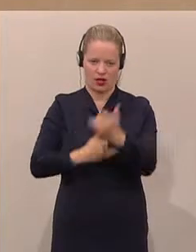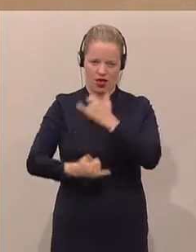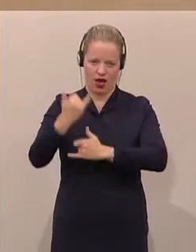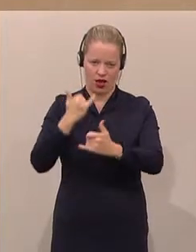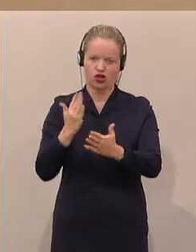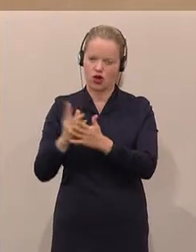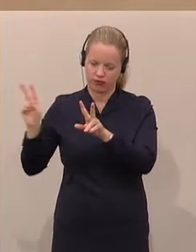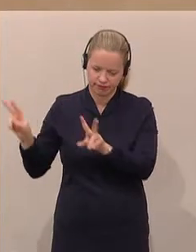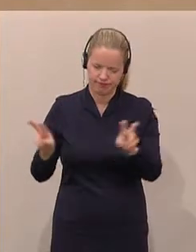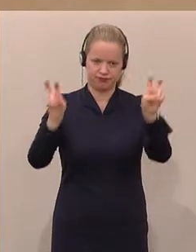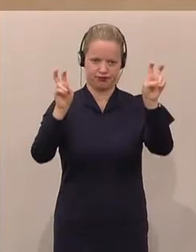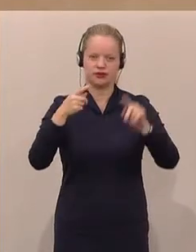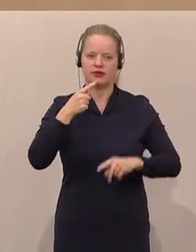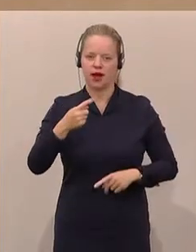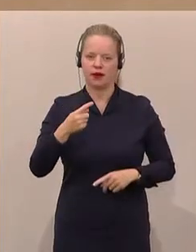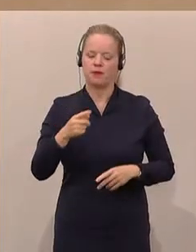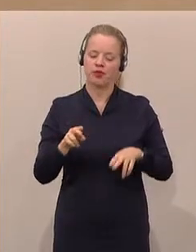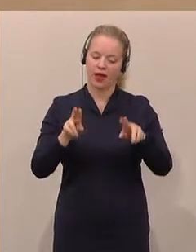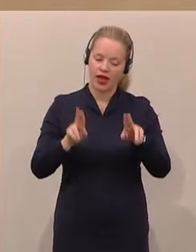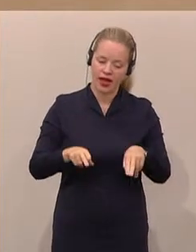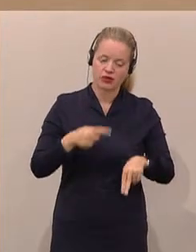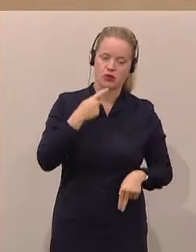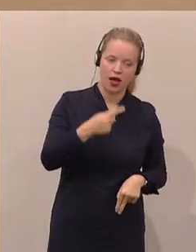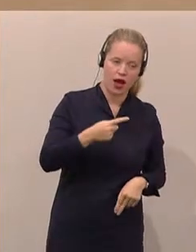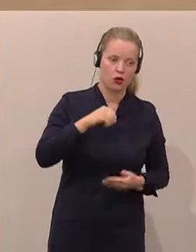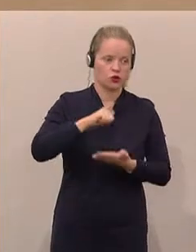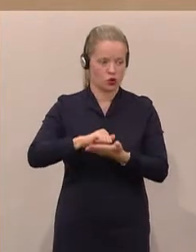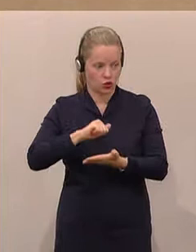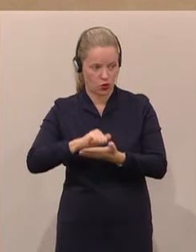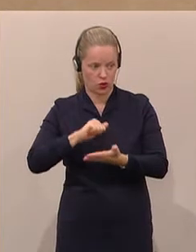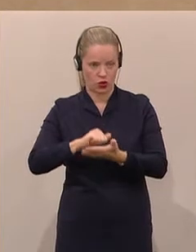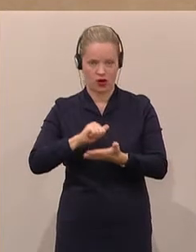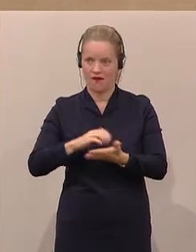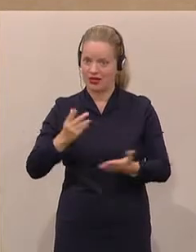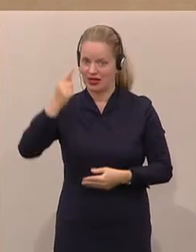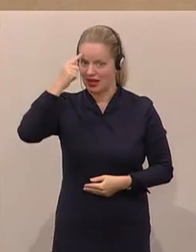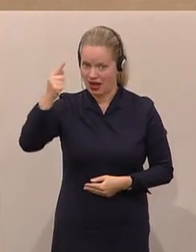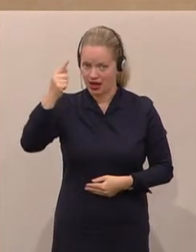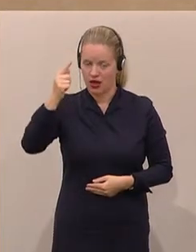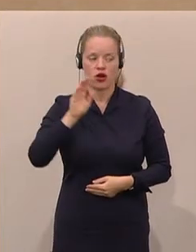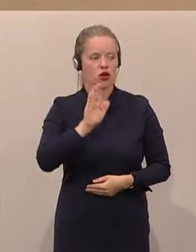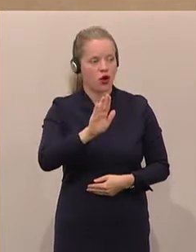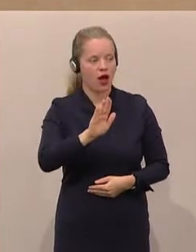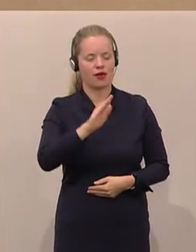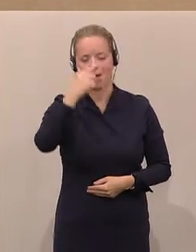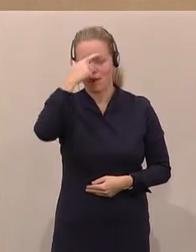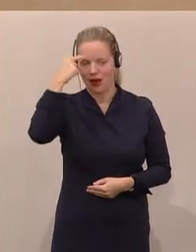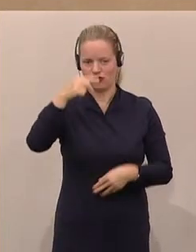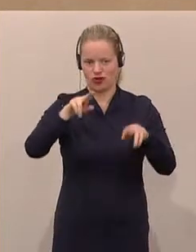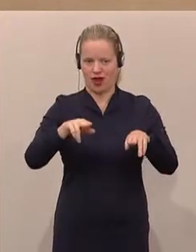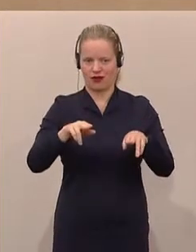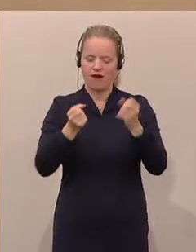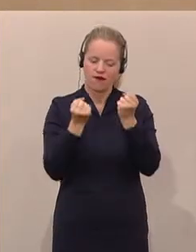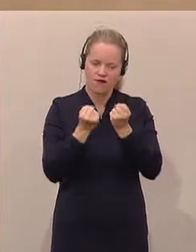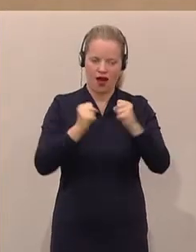das Recht zu sagen und zu drucken, was wir denken, ist eines jeden freien Menschen Recht, welches man ihn nehmen könnte,